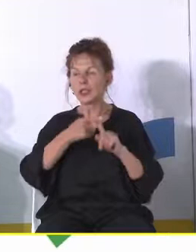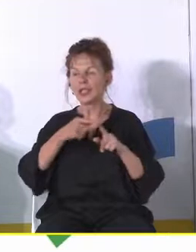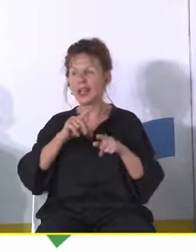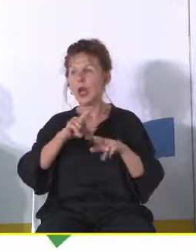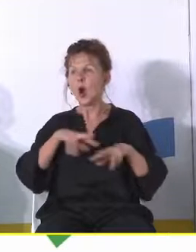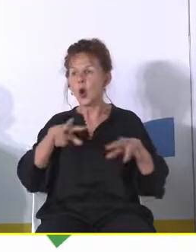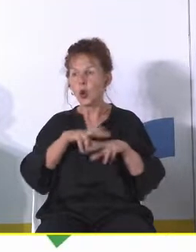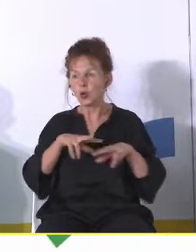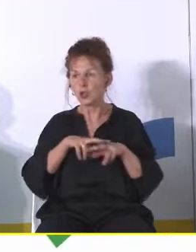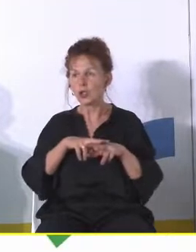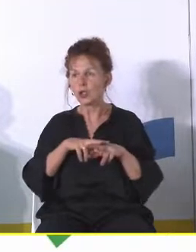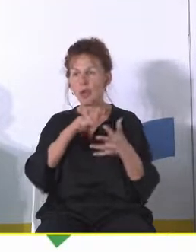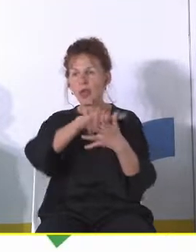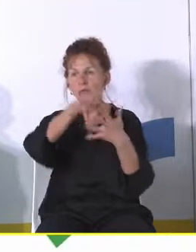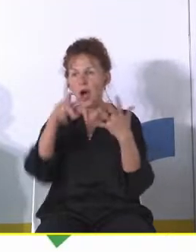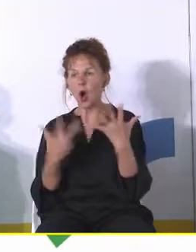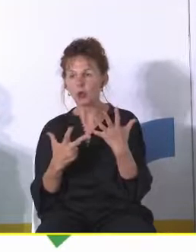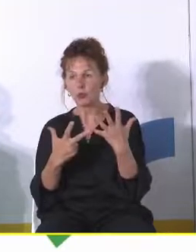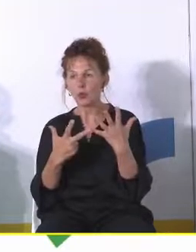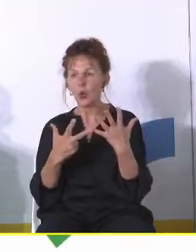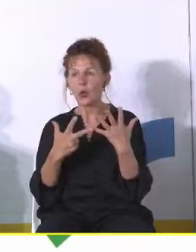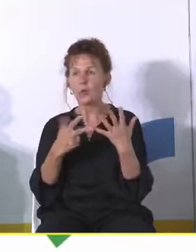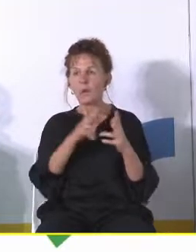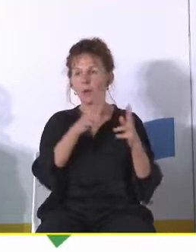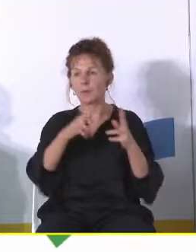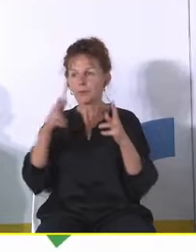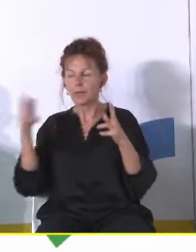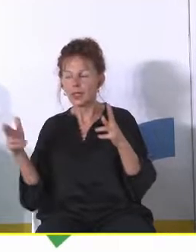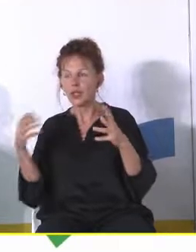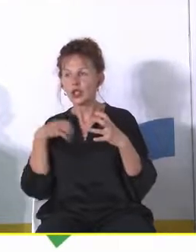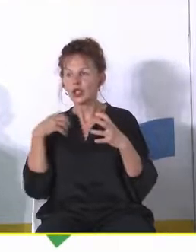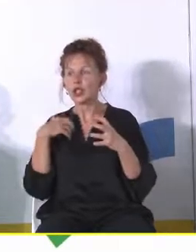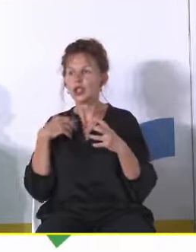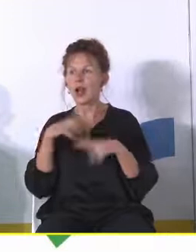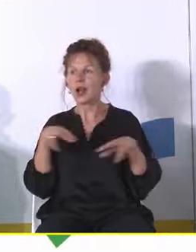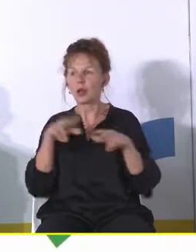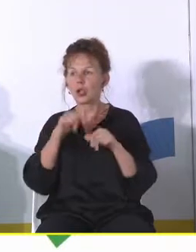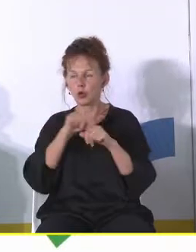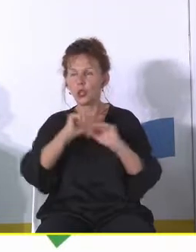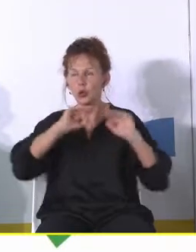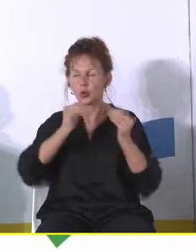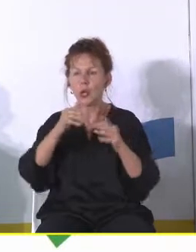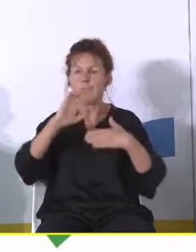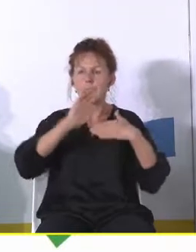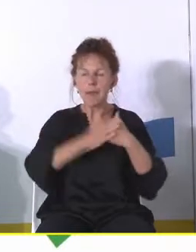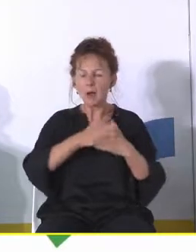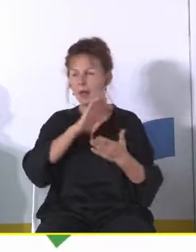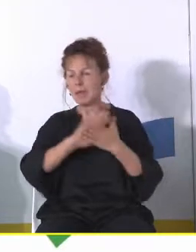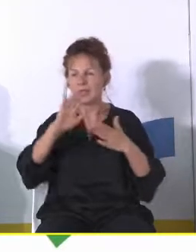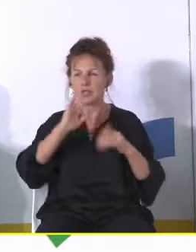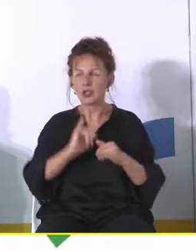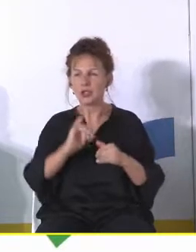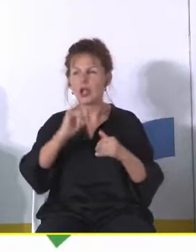wzorując się na ośmiu fazach cyklu życia rodziny Ewelin Duwal to są krótkie fazy ja je przeczytam małżeństwo bez dzieci